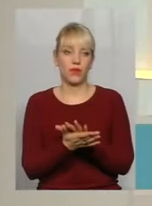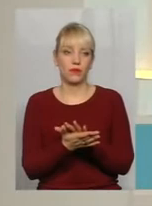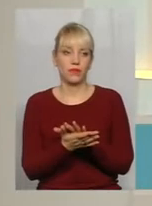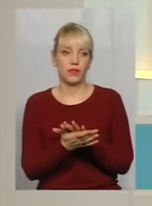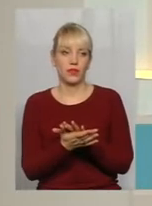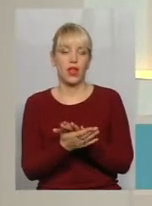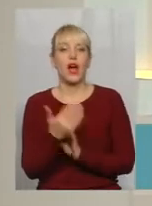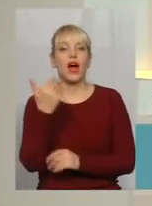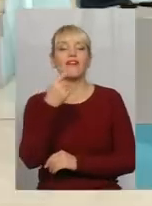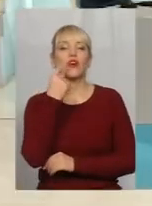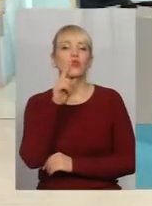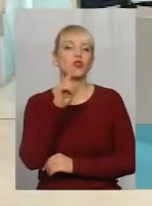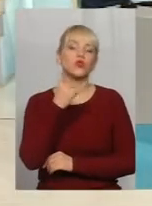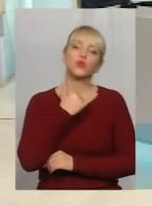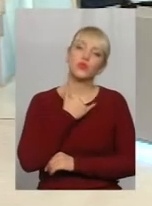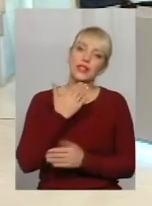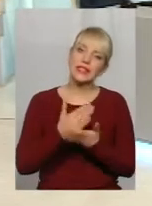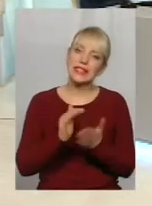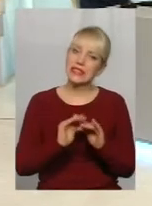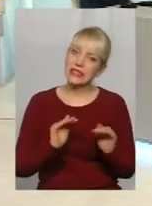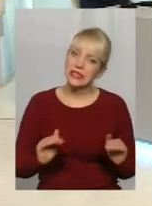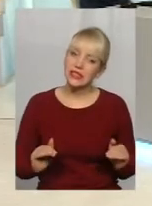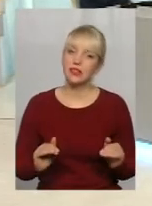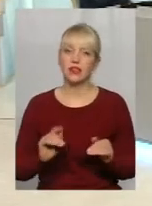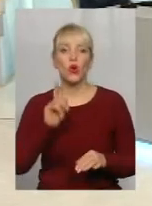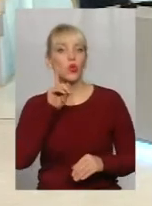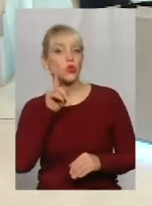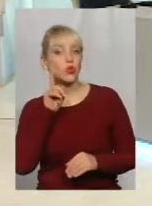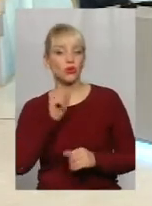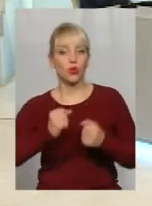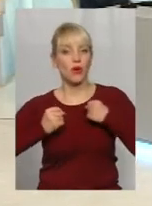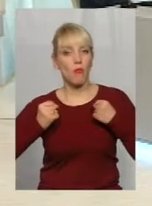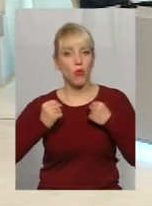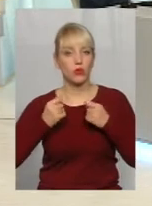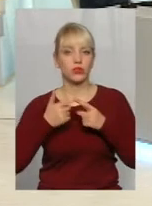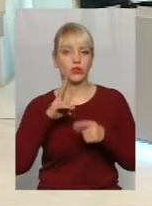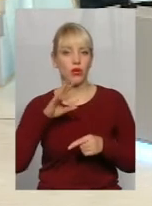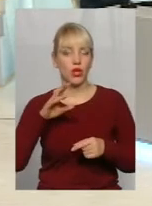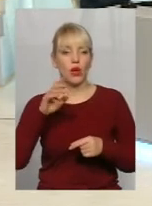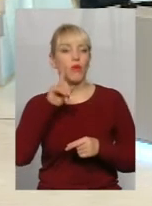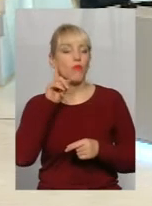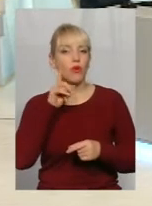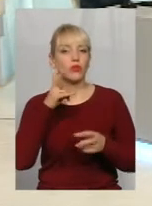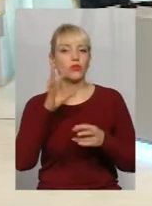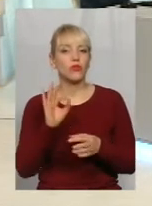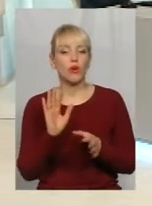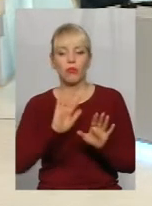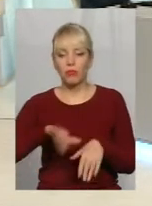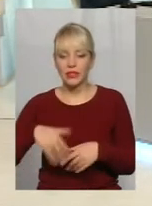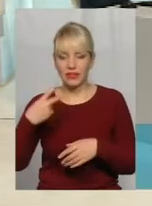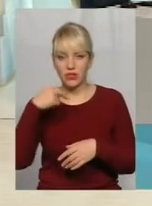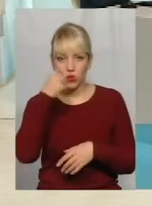говорили, що в нас там є діти, юніори, так мовлять, але потім, після 20 років, дорослих, ну, вже таких